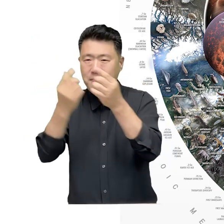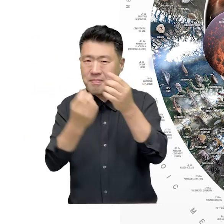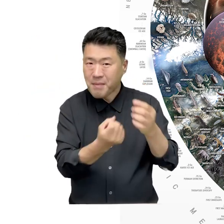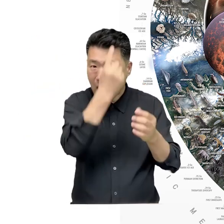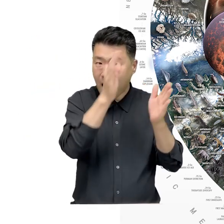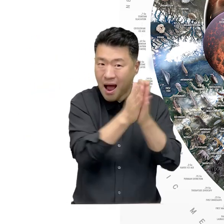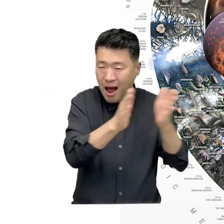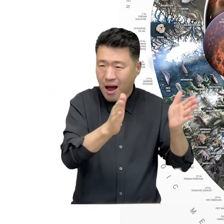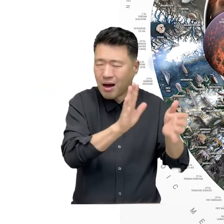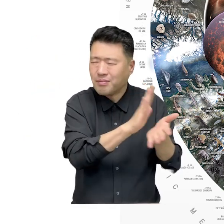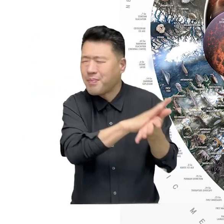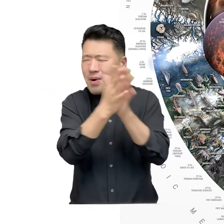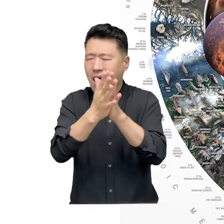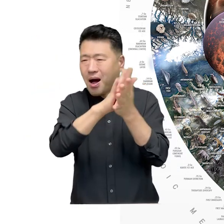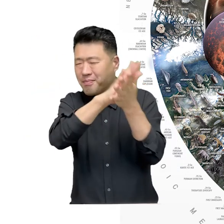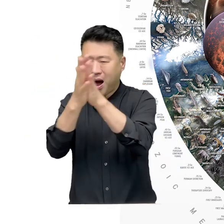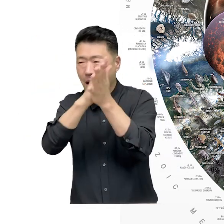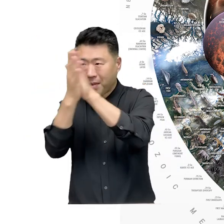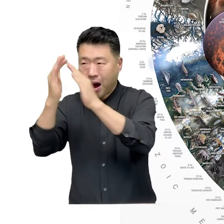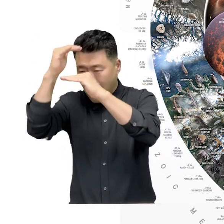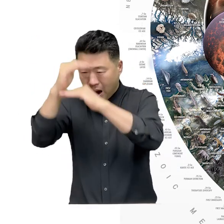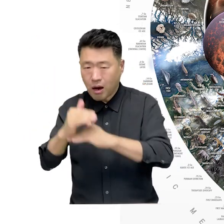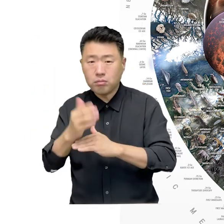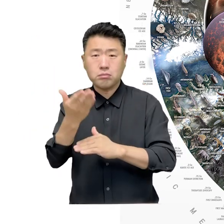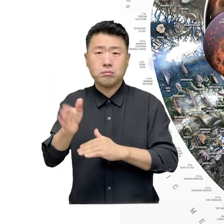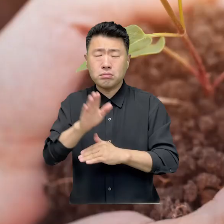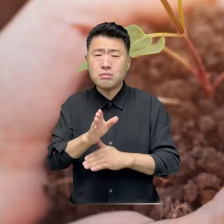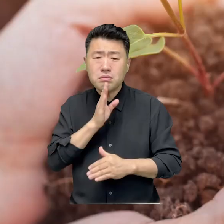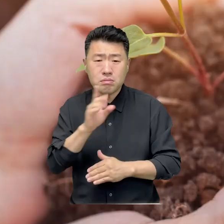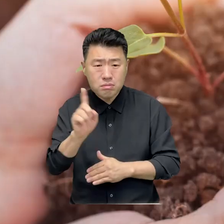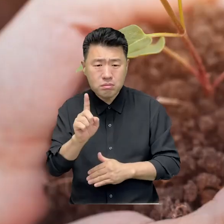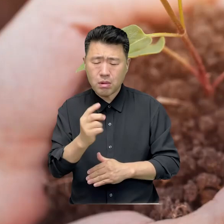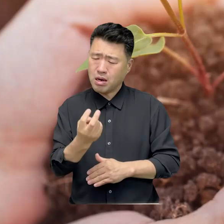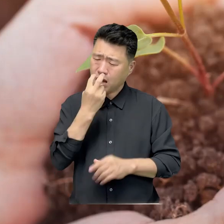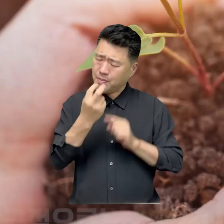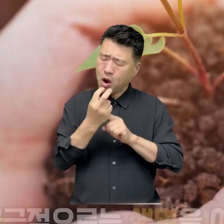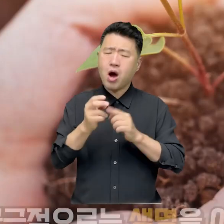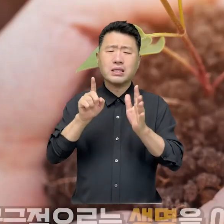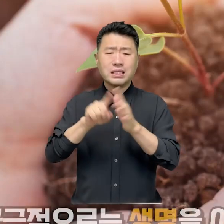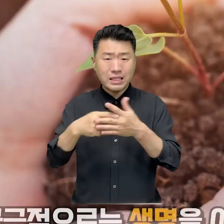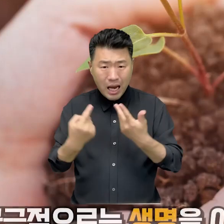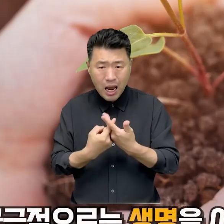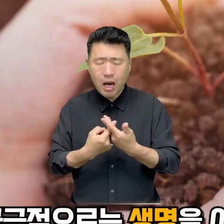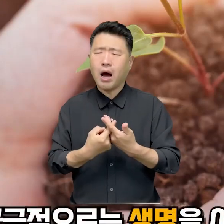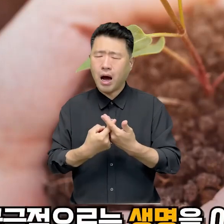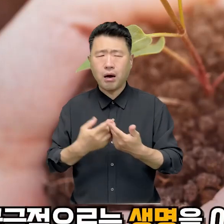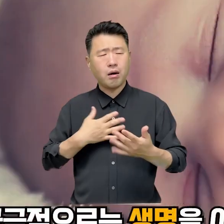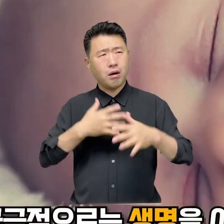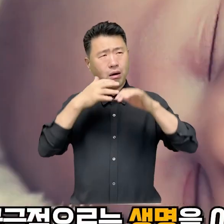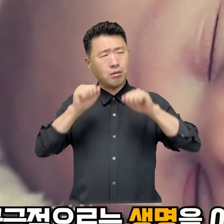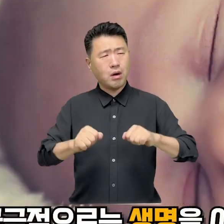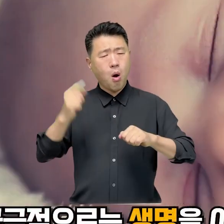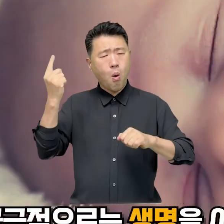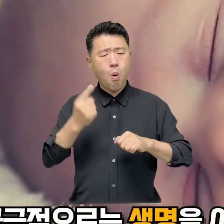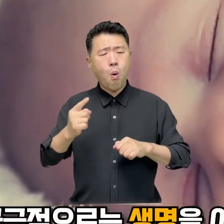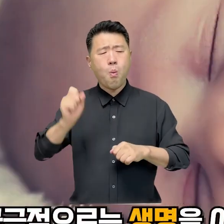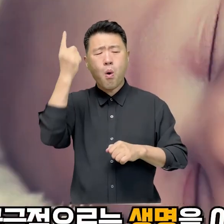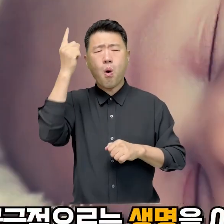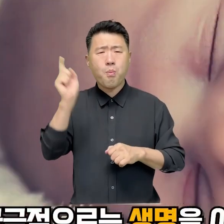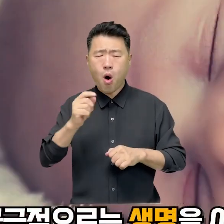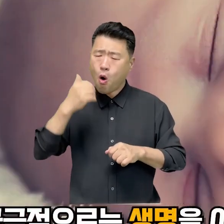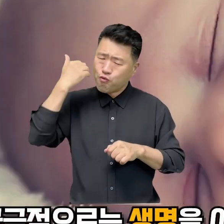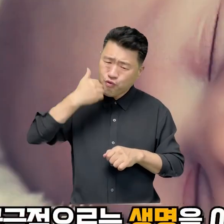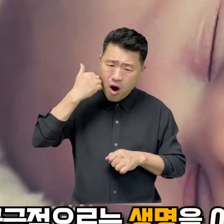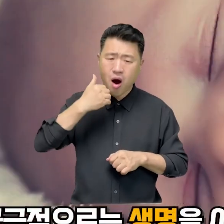탄생과 진화, 미래에 대해 많은 이야기를 하고 있지만 궁극적으로는 생명을 이해해야 우리는 어디서